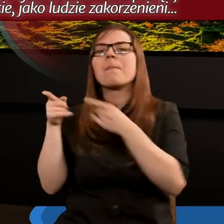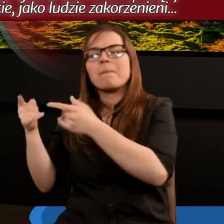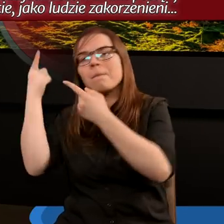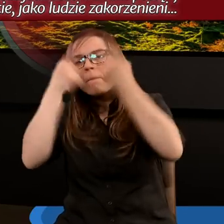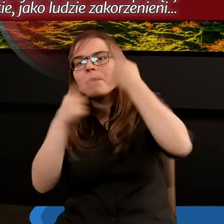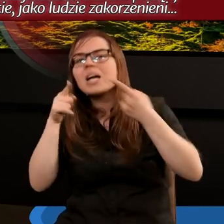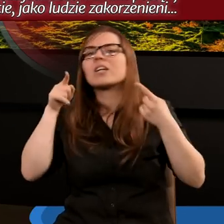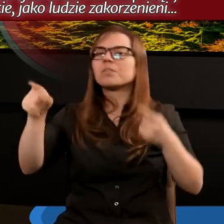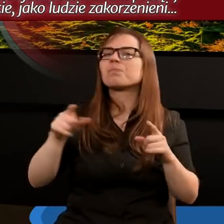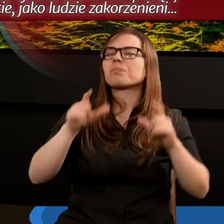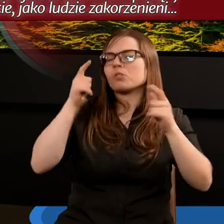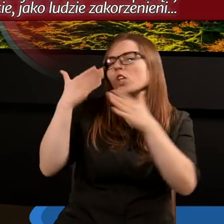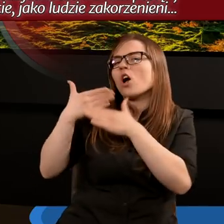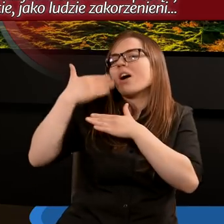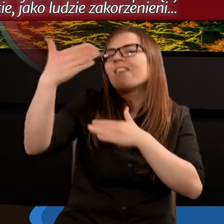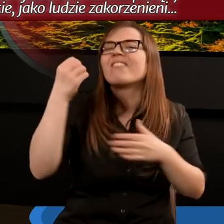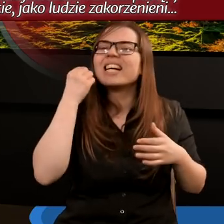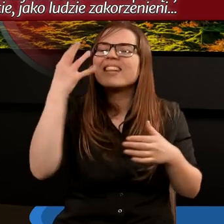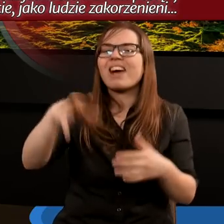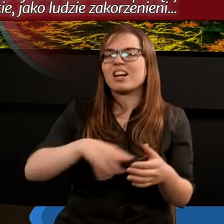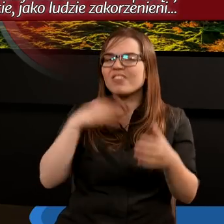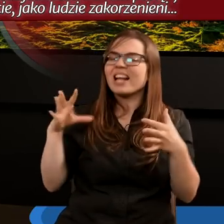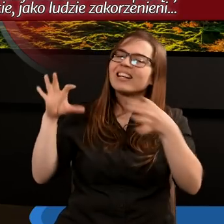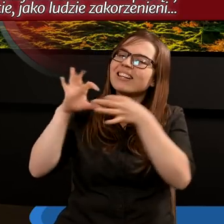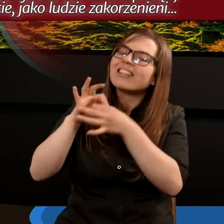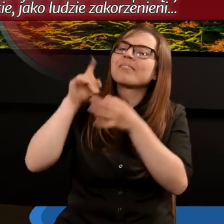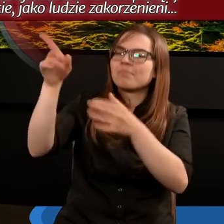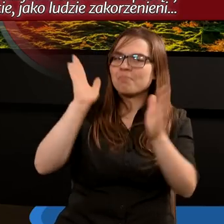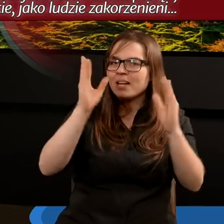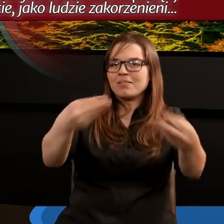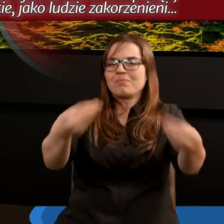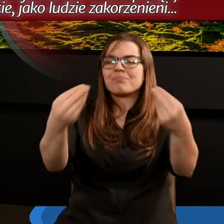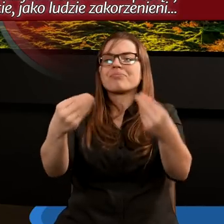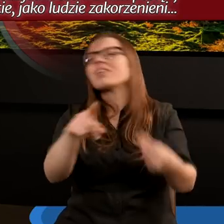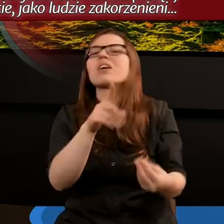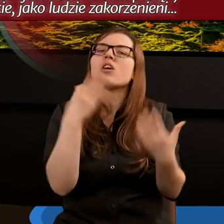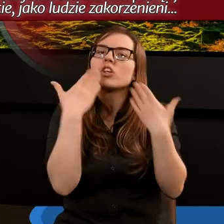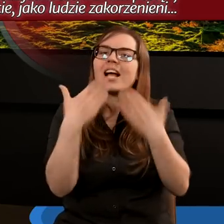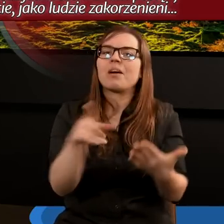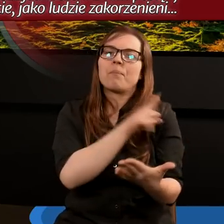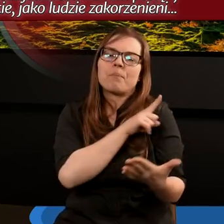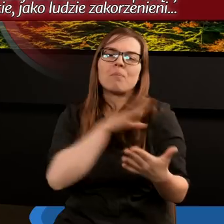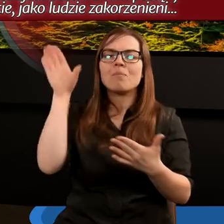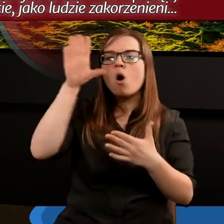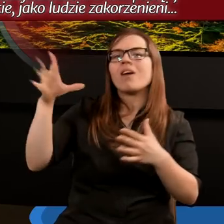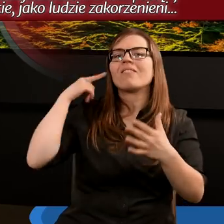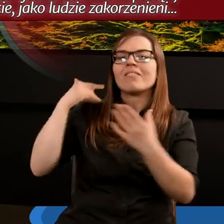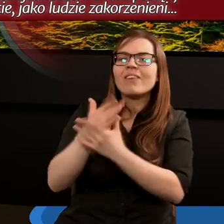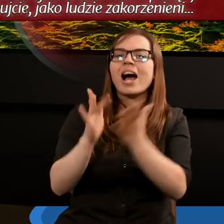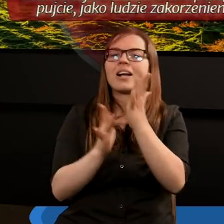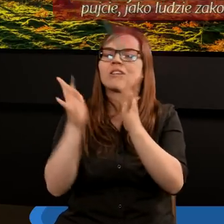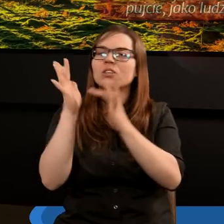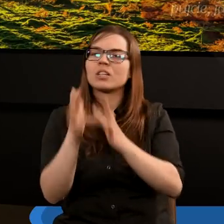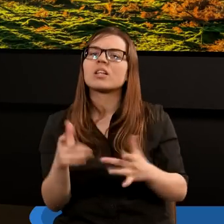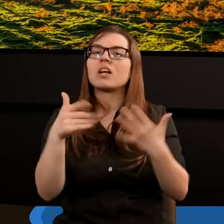myśl o tym, że tu się okaże wytrwanie świętych, którzy strzegą przykazań Bożych i wiary w